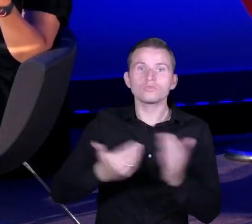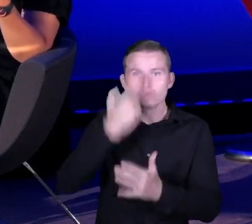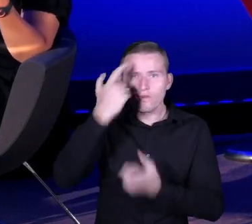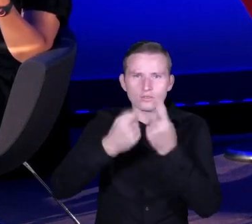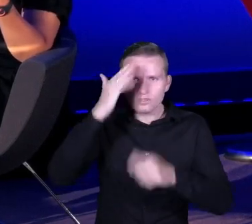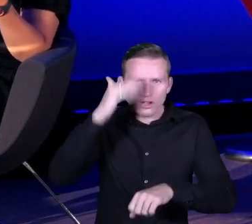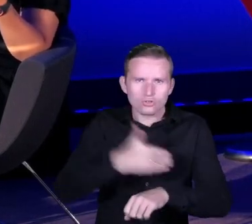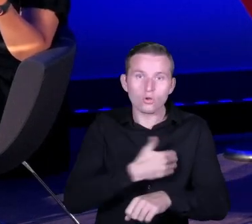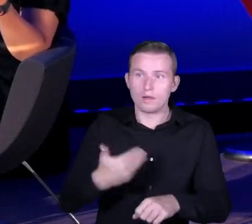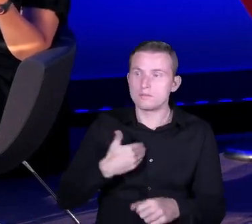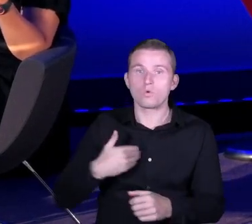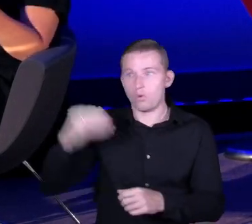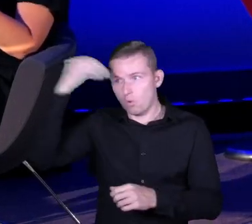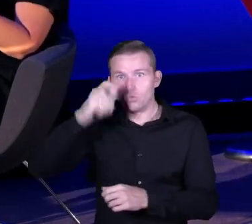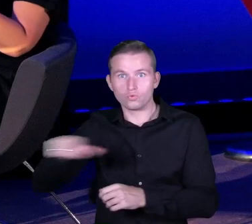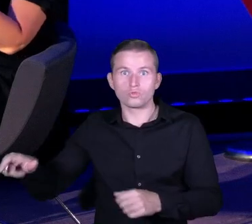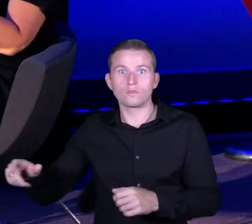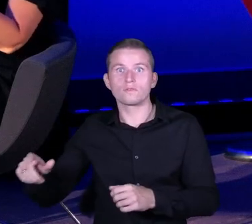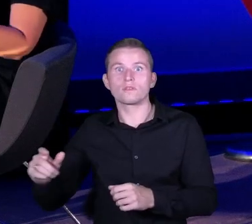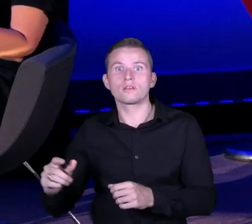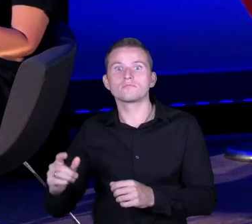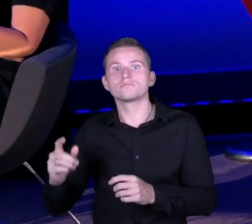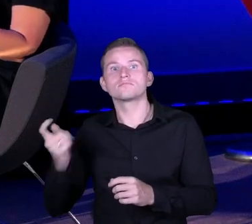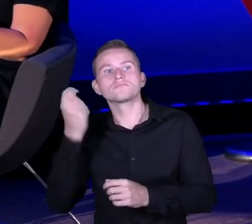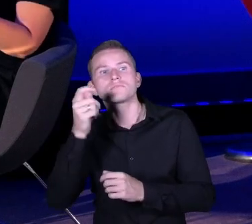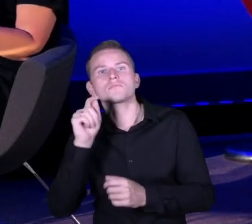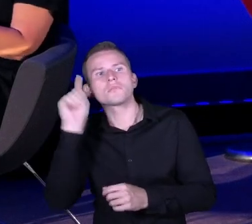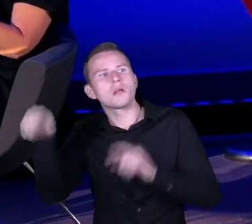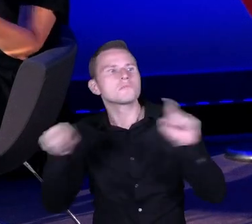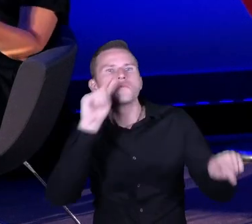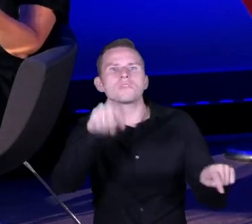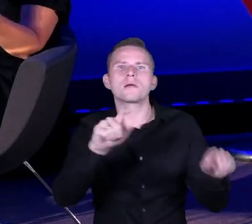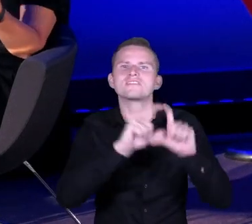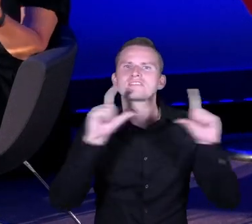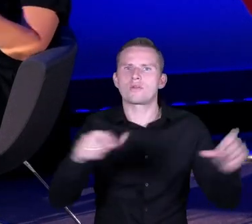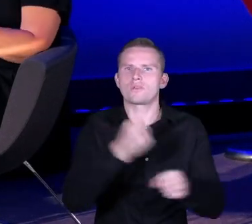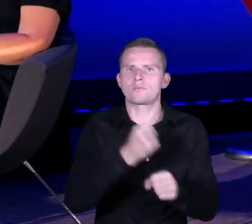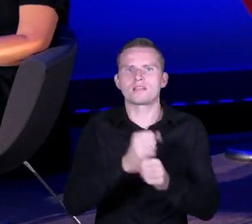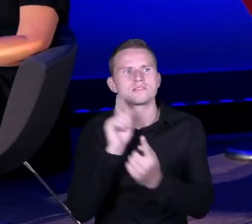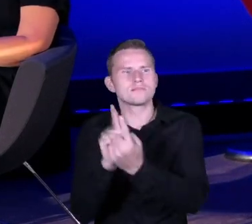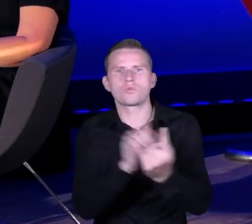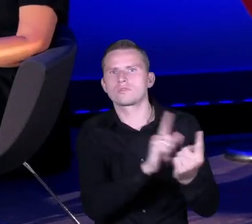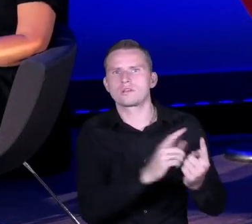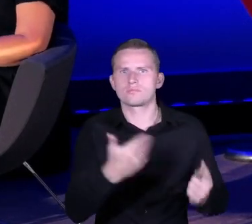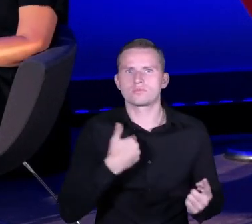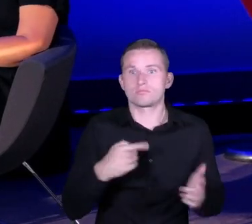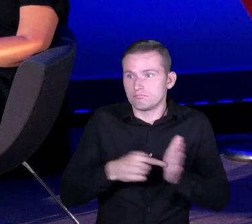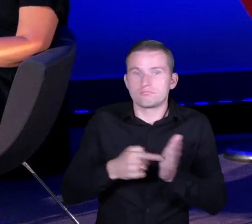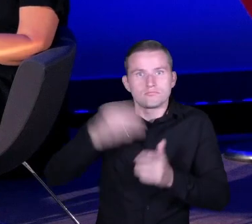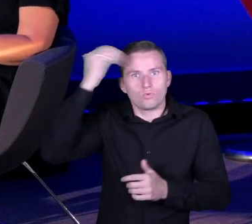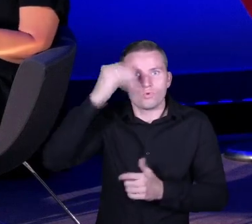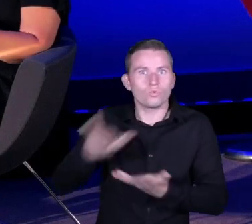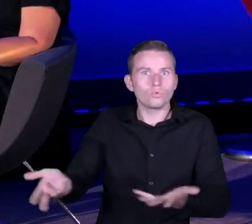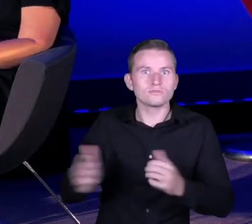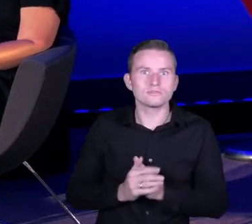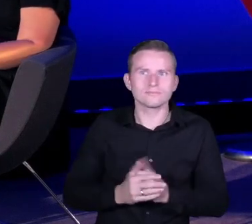zakładów pracy, mieli spotkania z przedsiębiorcami, bo to jest znowu szkoła. Nie taka dosłowna, jak mamy tutaj do czynienia na co